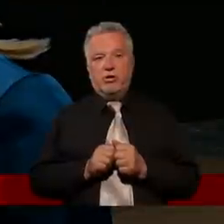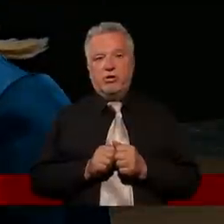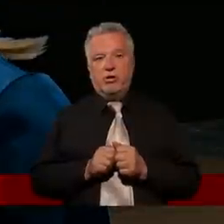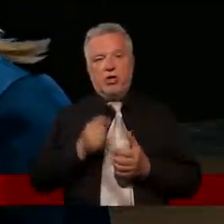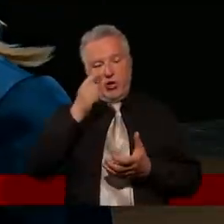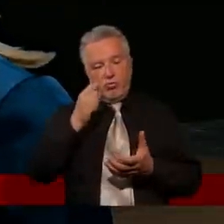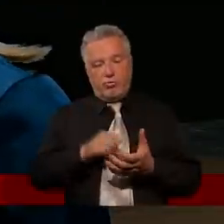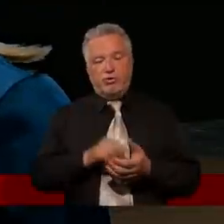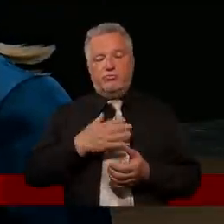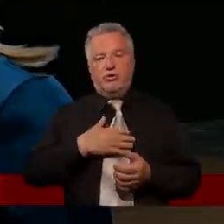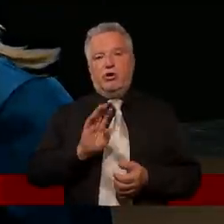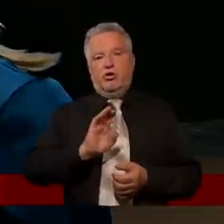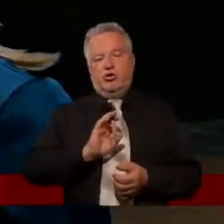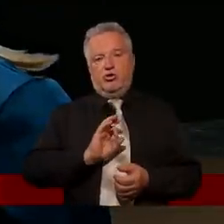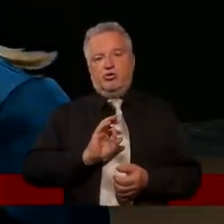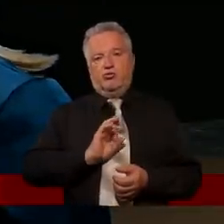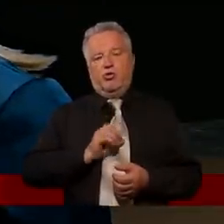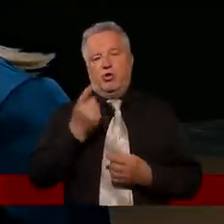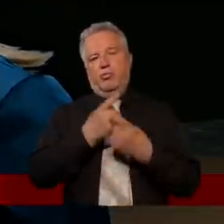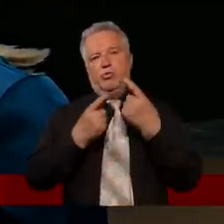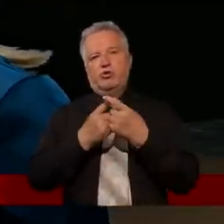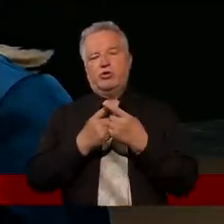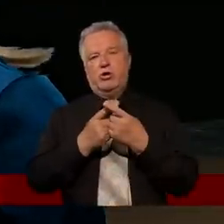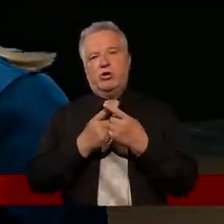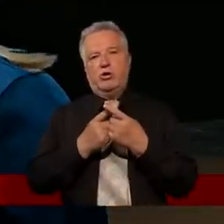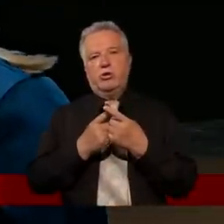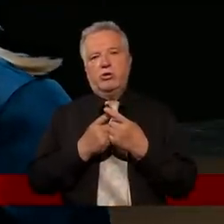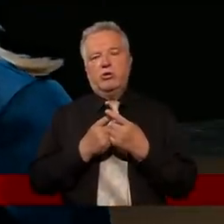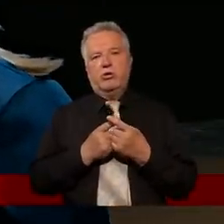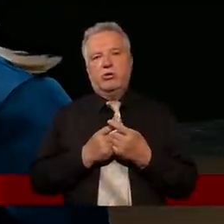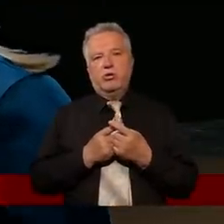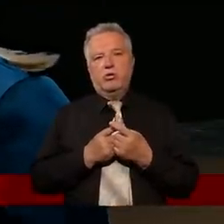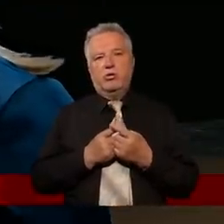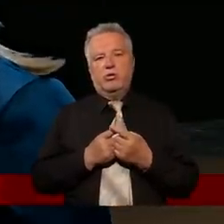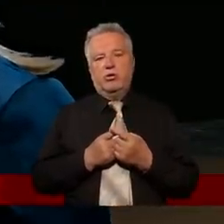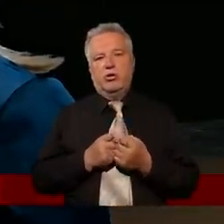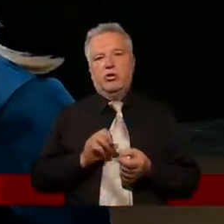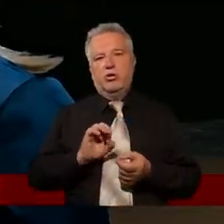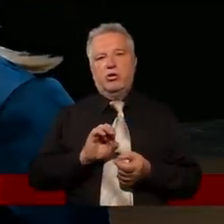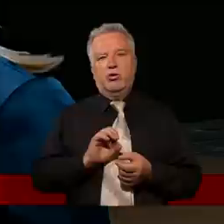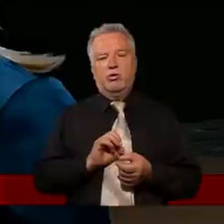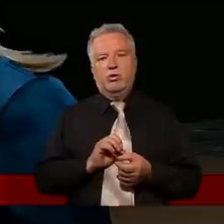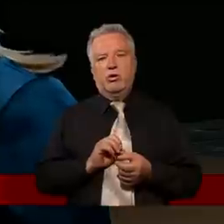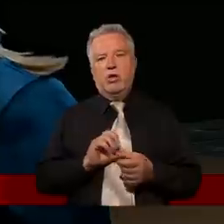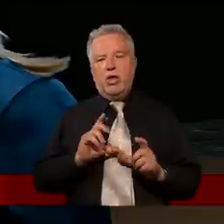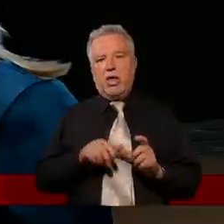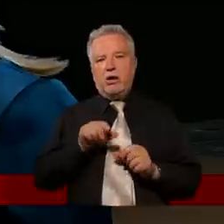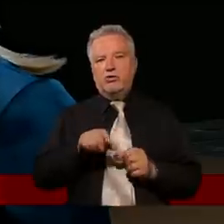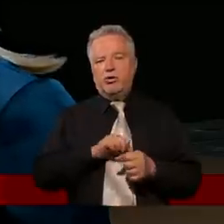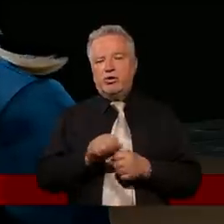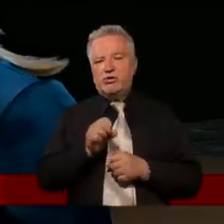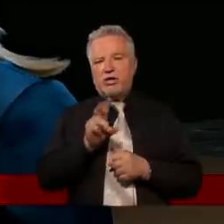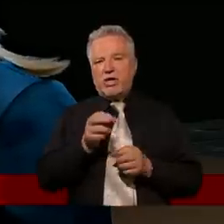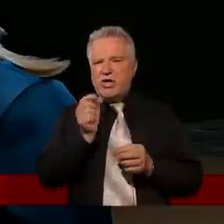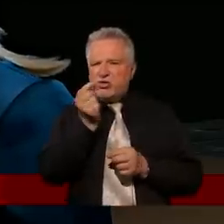strony powinniśmy mieć własne zdanie, własny jakiś tam pogląd czy rozwiązanie danego problemu, ale to jest